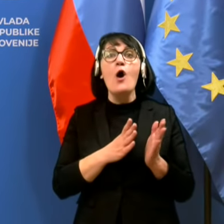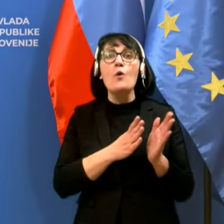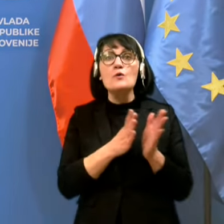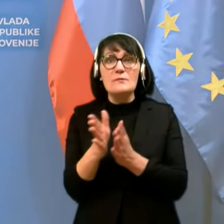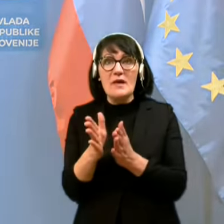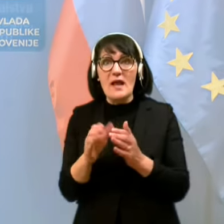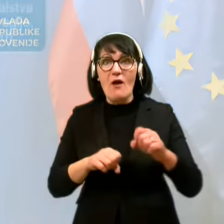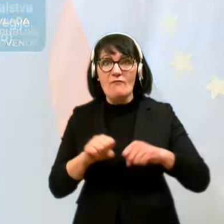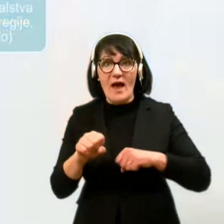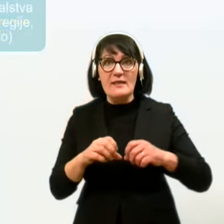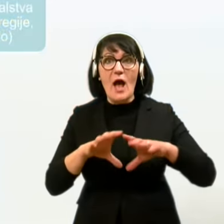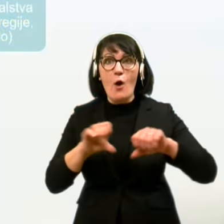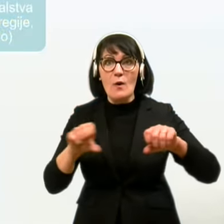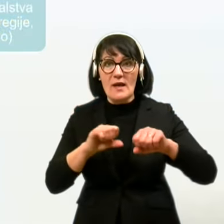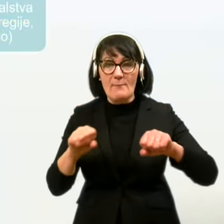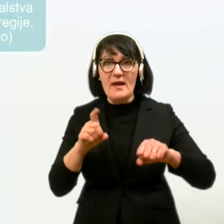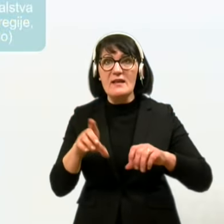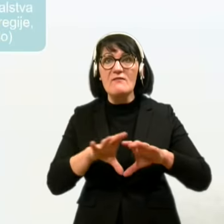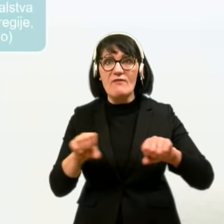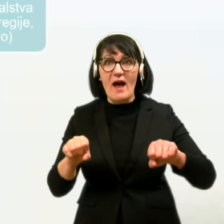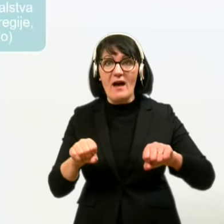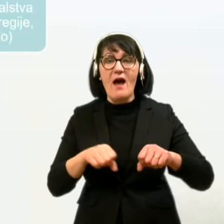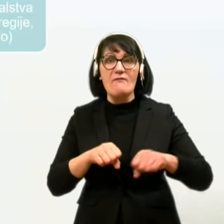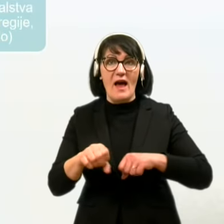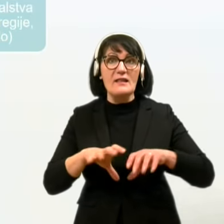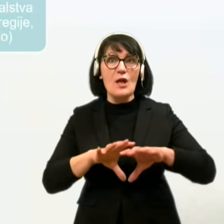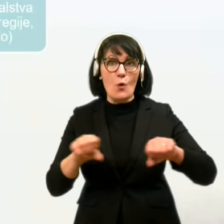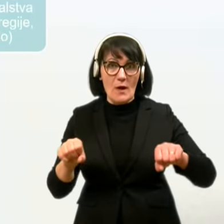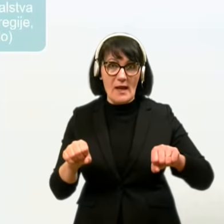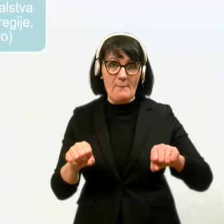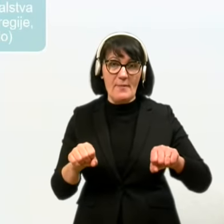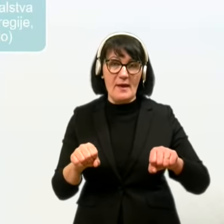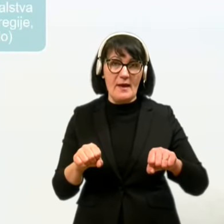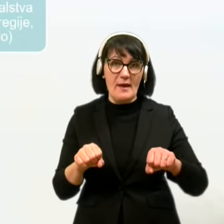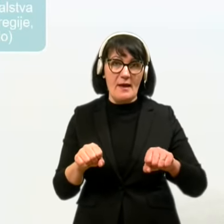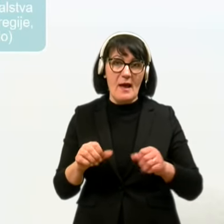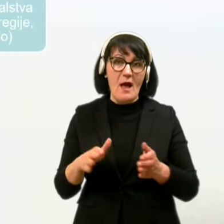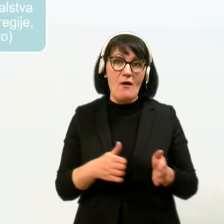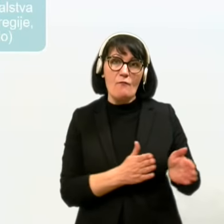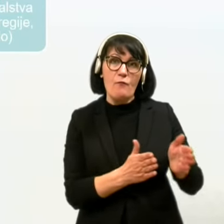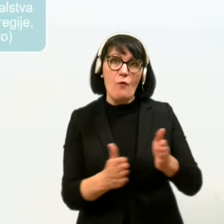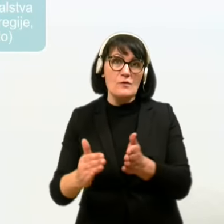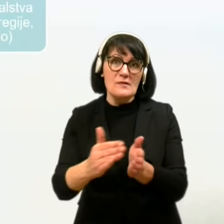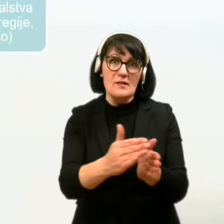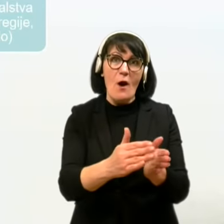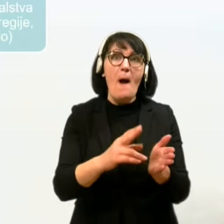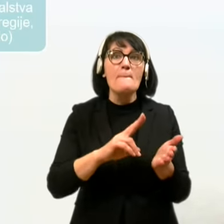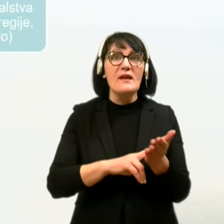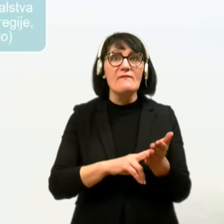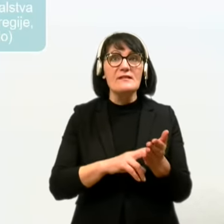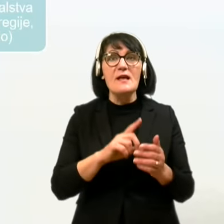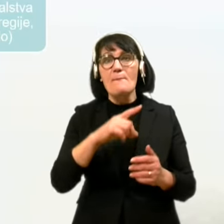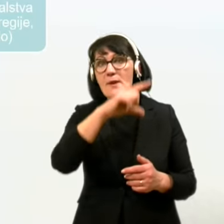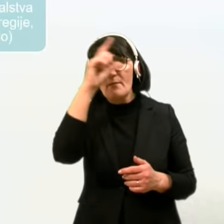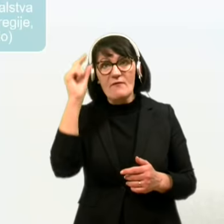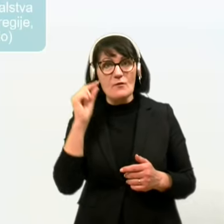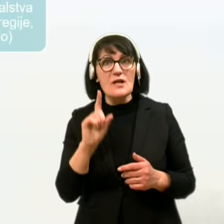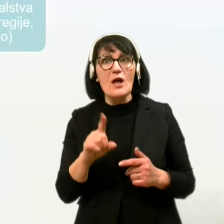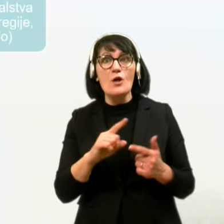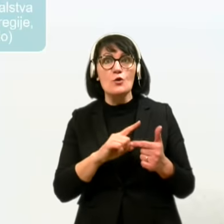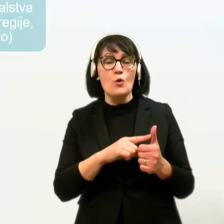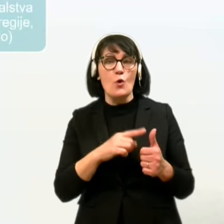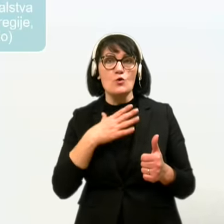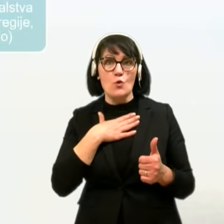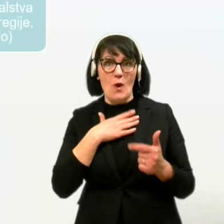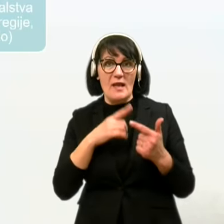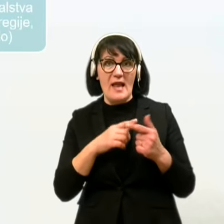vladne ukrepe in vladni ukrepi nekako šofiroj in omejujo prvice prebivalstva, do šolanja, do dela, do